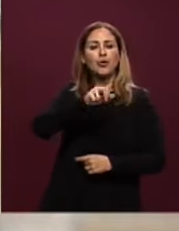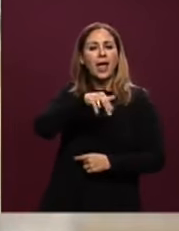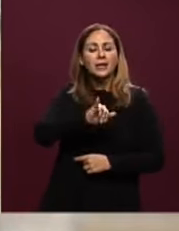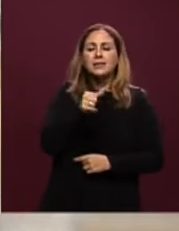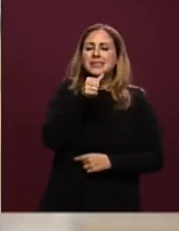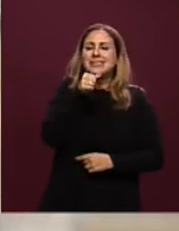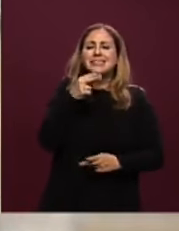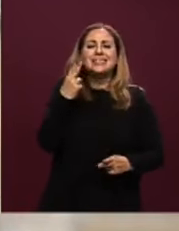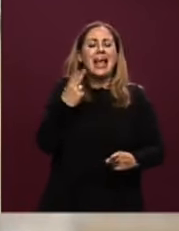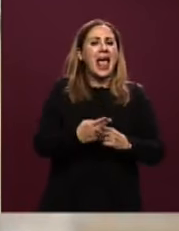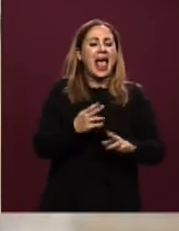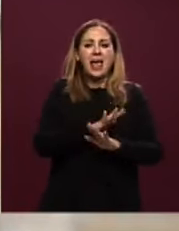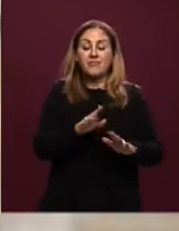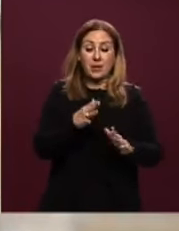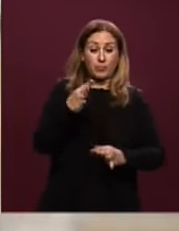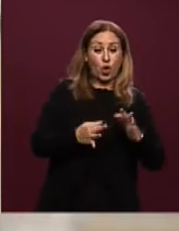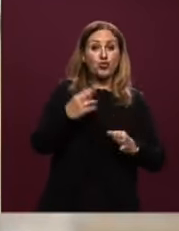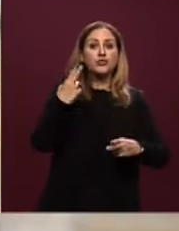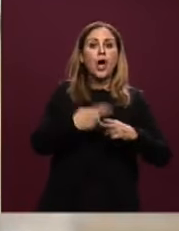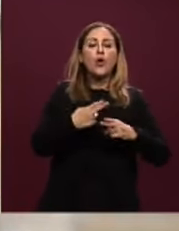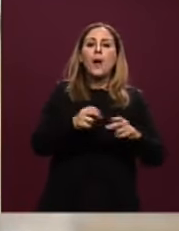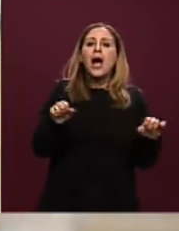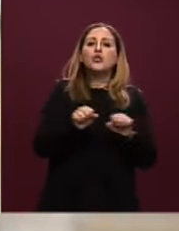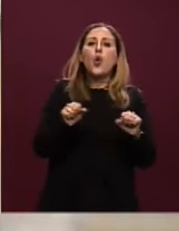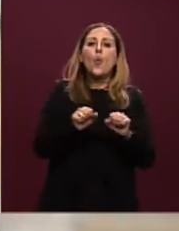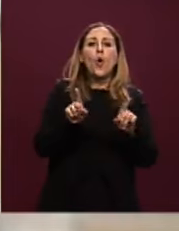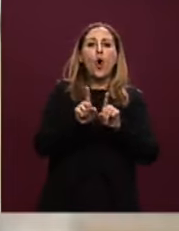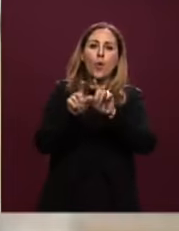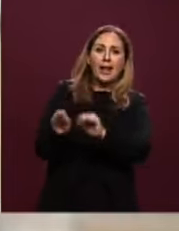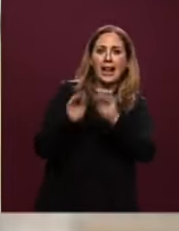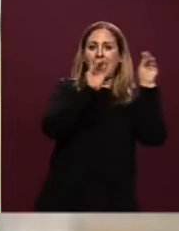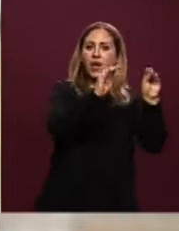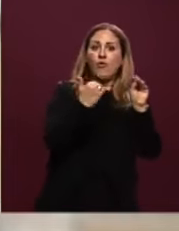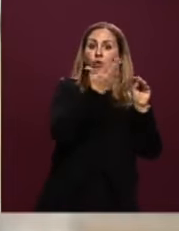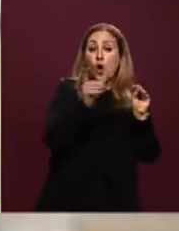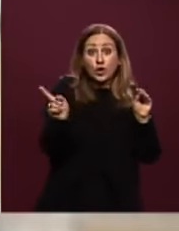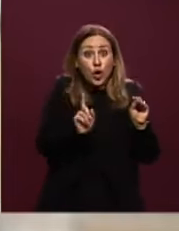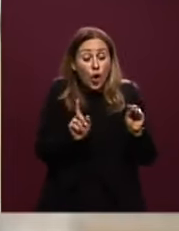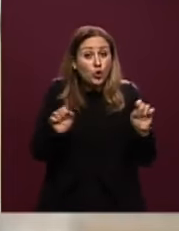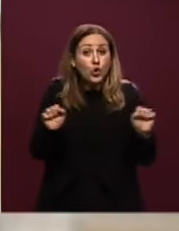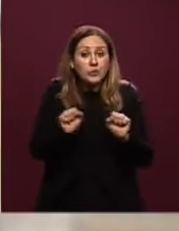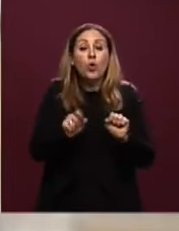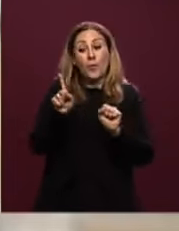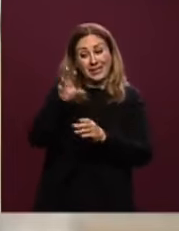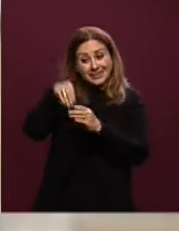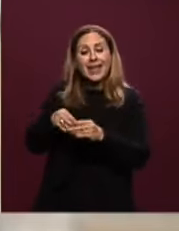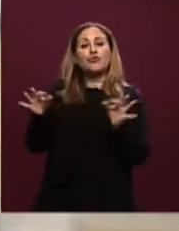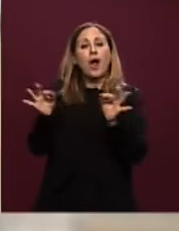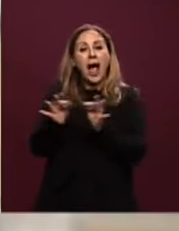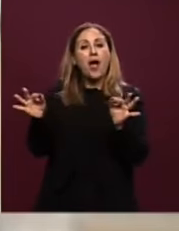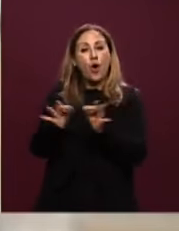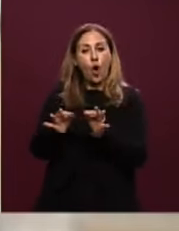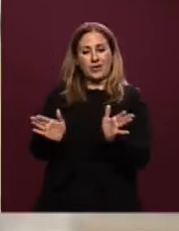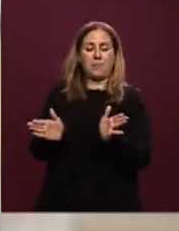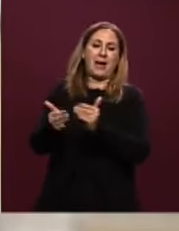che si svolge a Roma non avvenga in contumacia all'interno del pacchetto degli accordi con l'Egitto, sì o no?